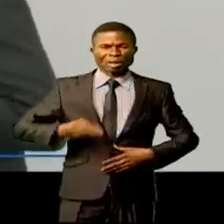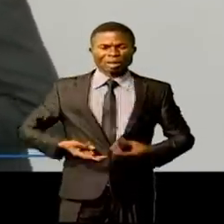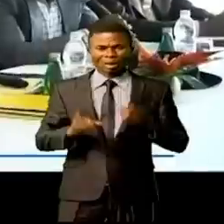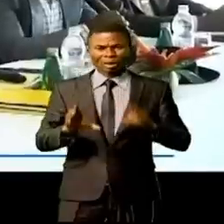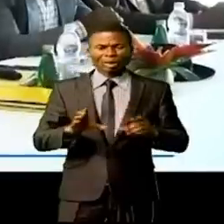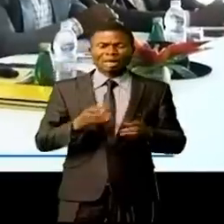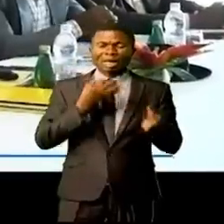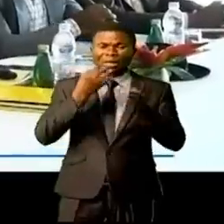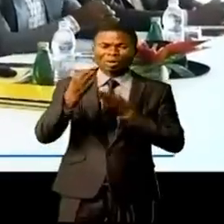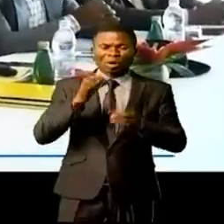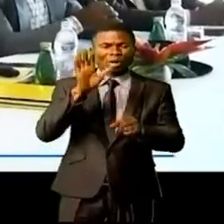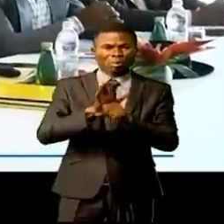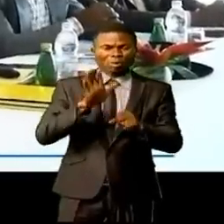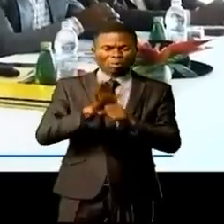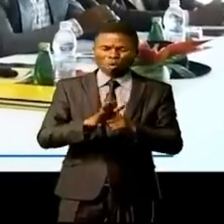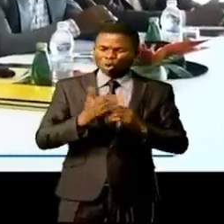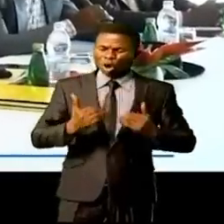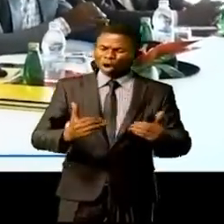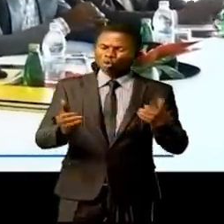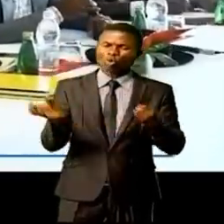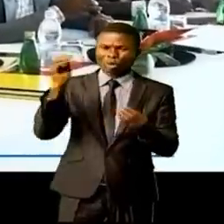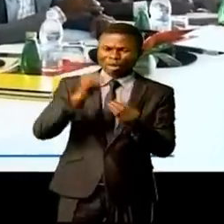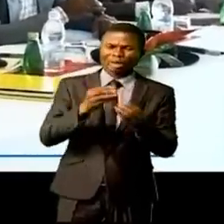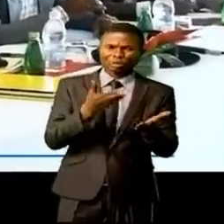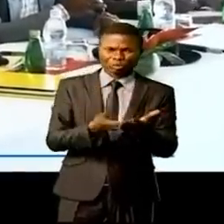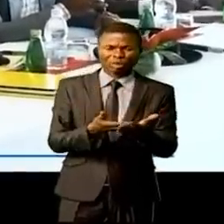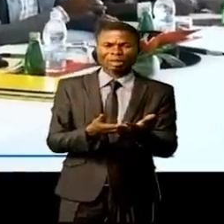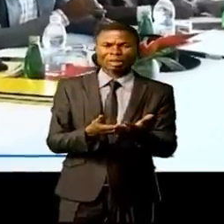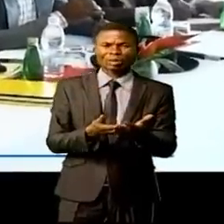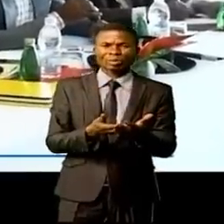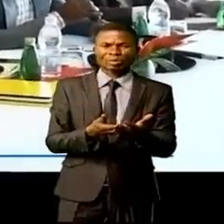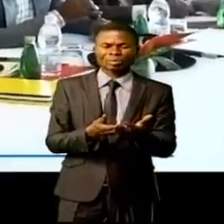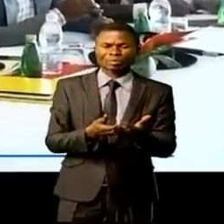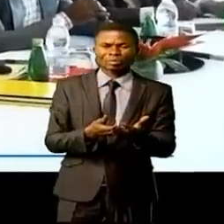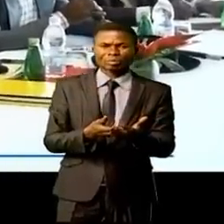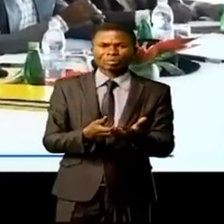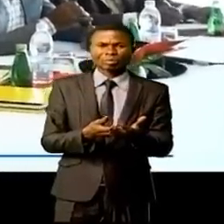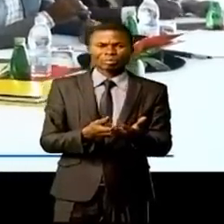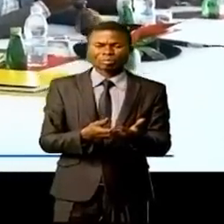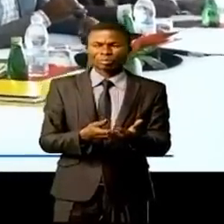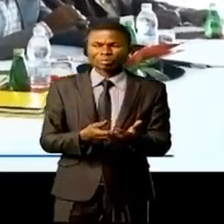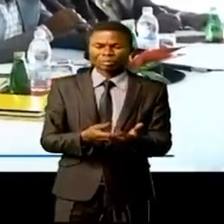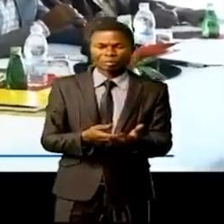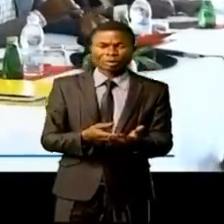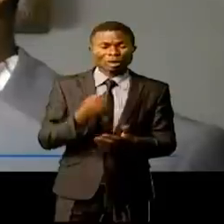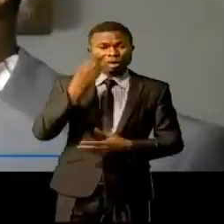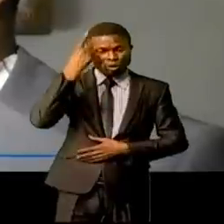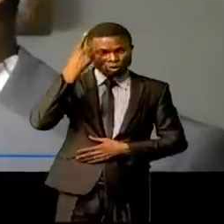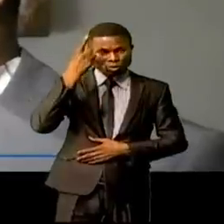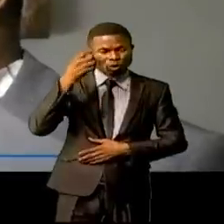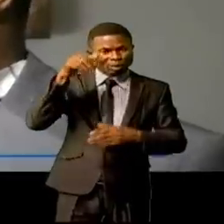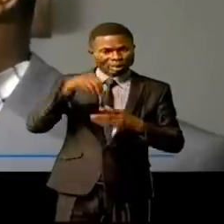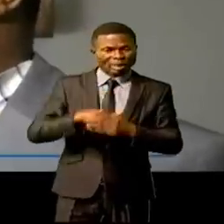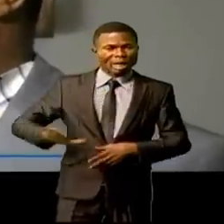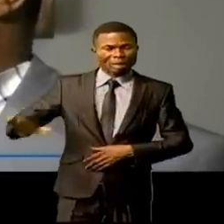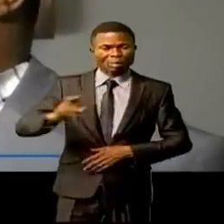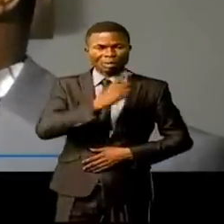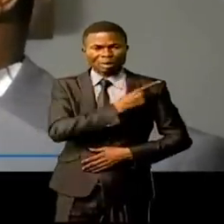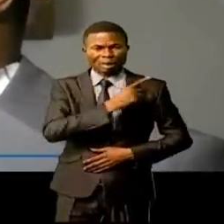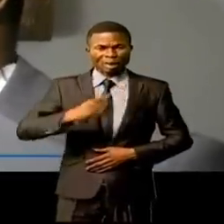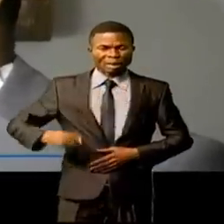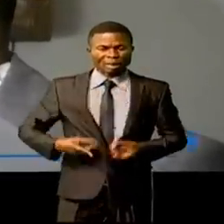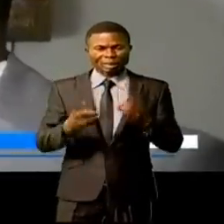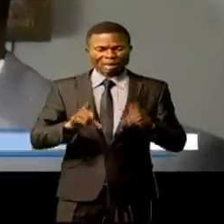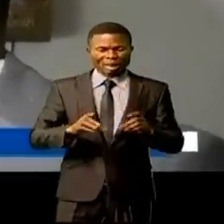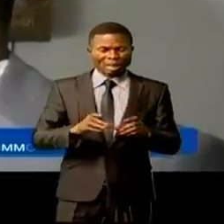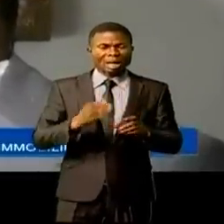souligner que beaucoup restent d'accord à faire. Oui, il se dire quand même qu'en RDC on a connu des avancées dans le